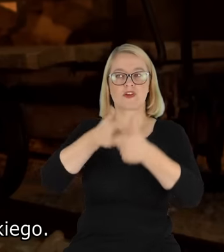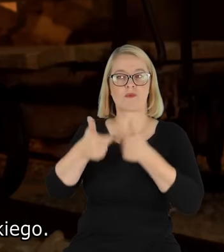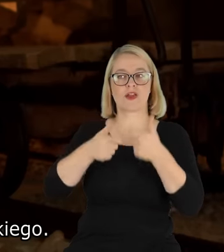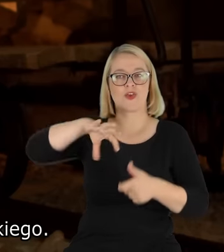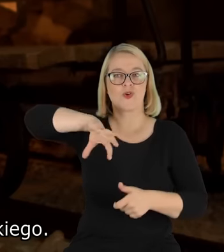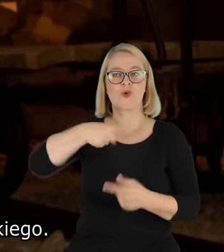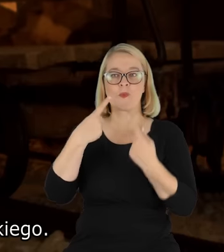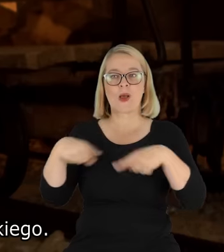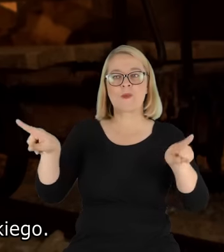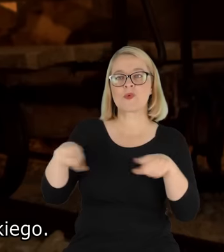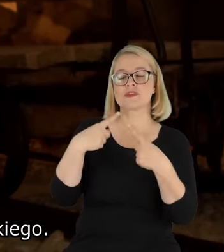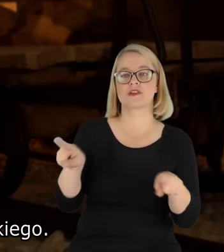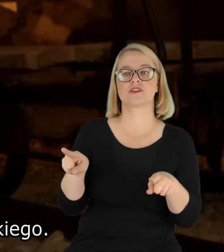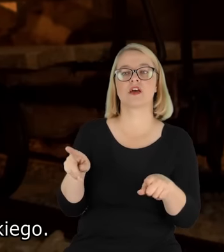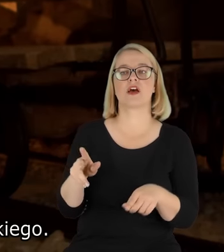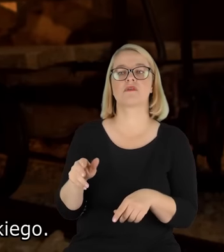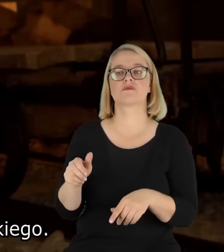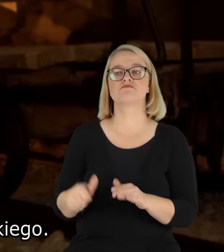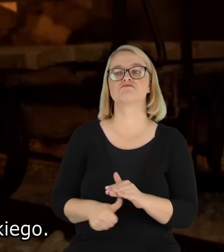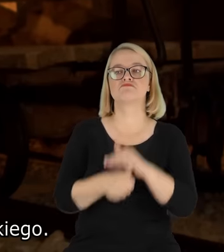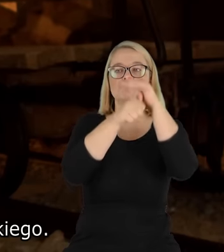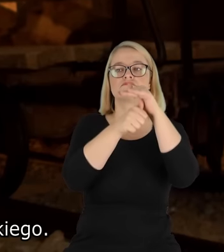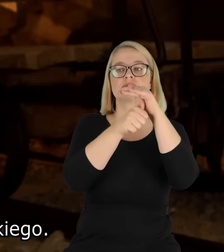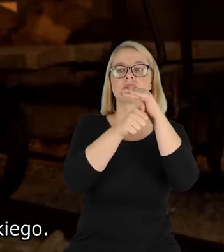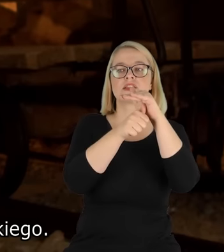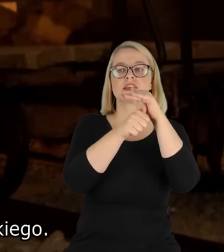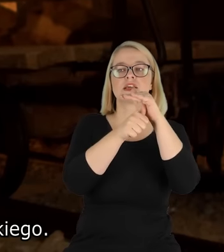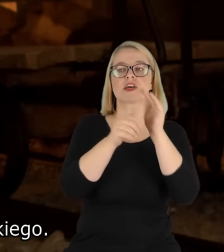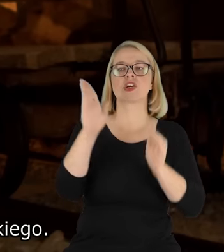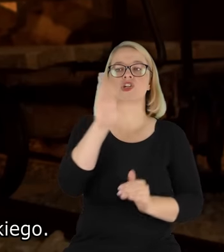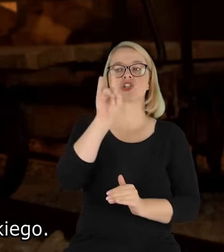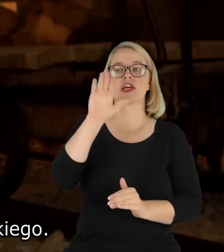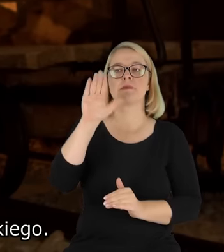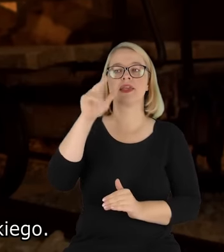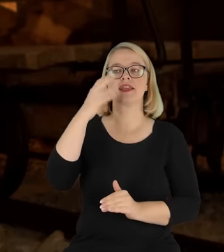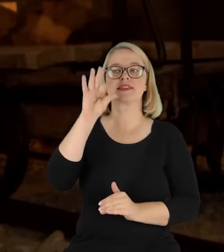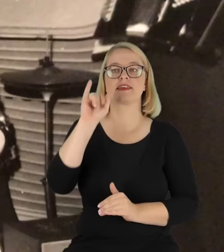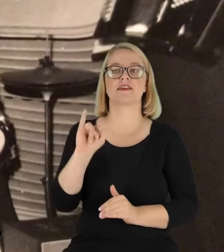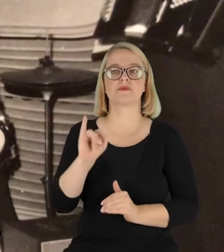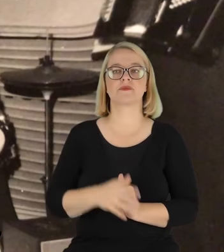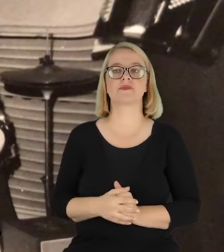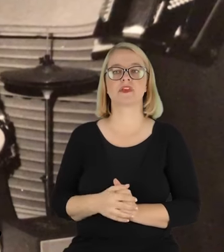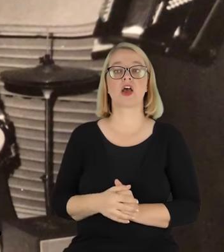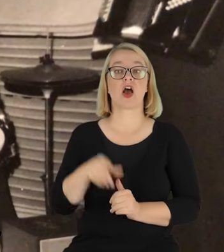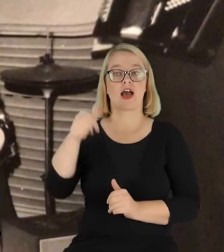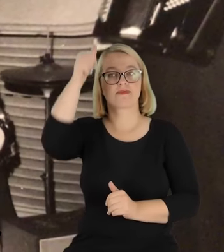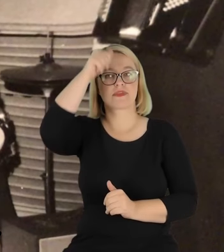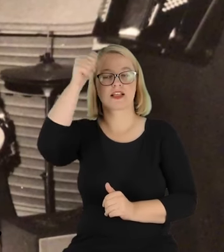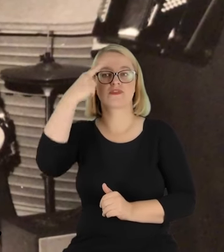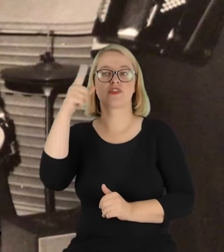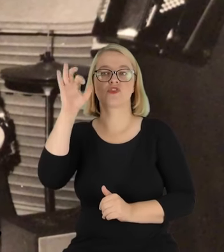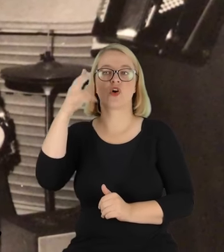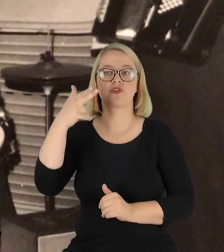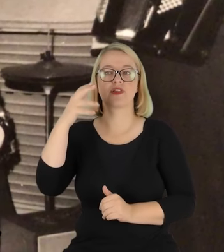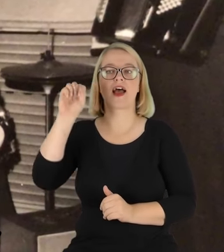grupa muzyczna pod kierownictwem Zbyszka Szybińskiego. Zespół nosił